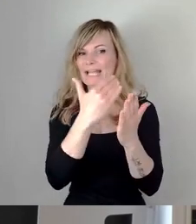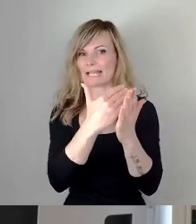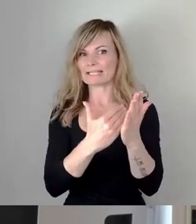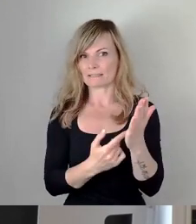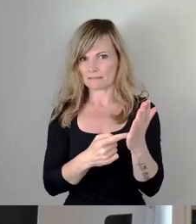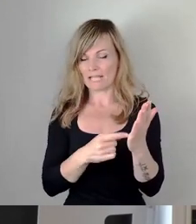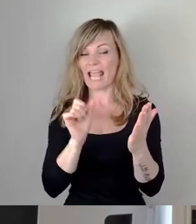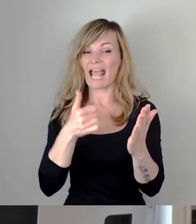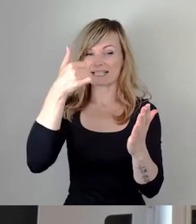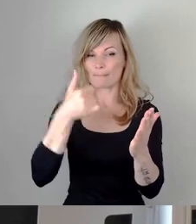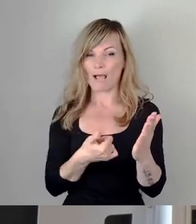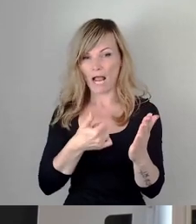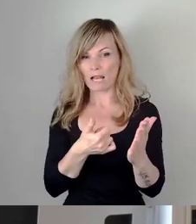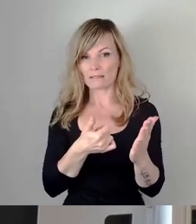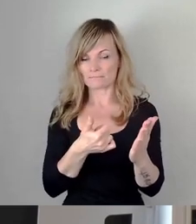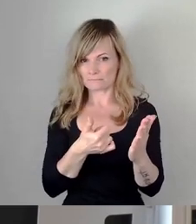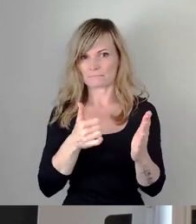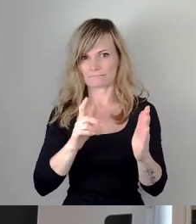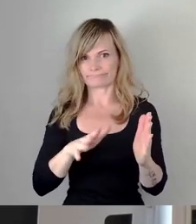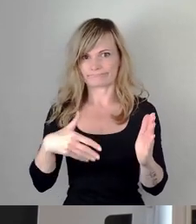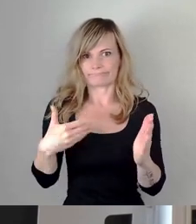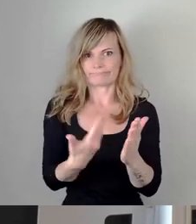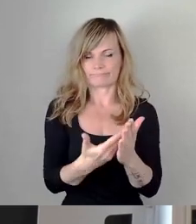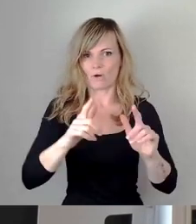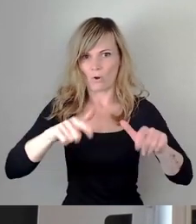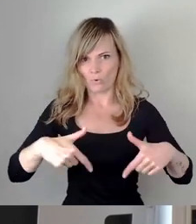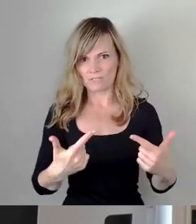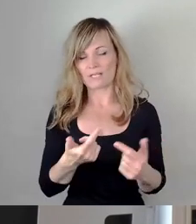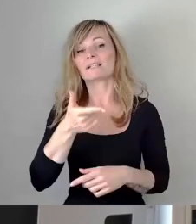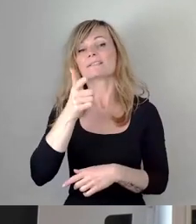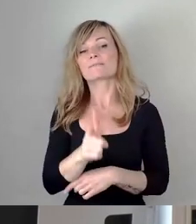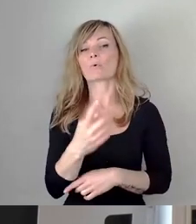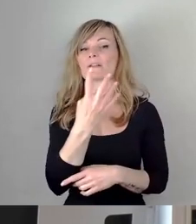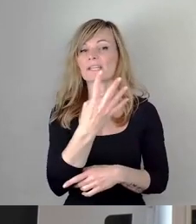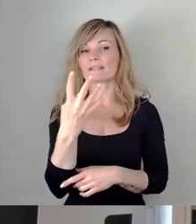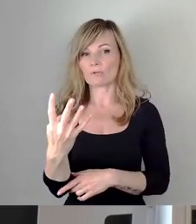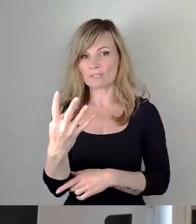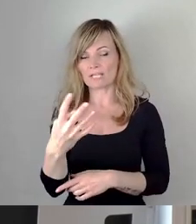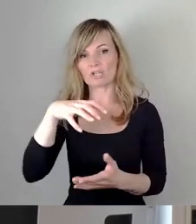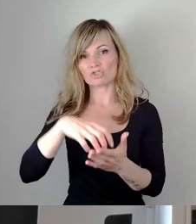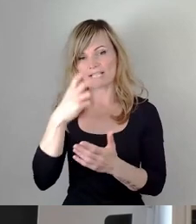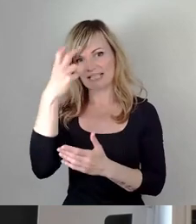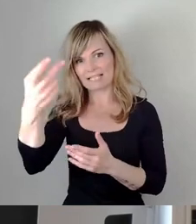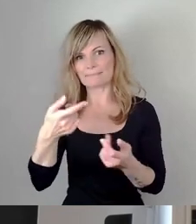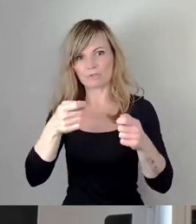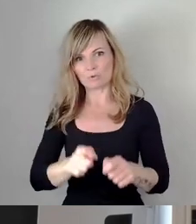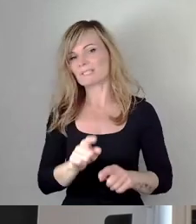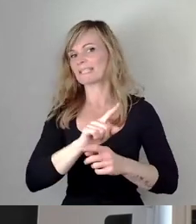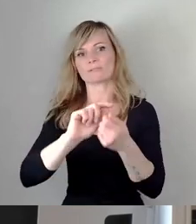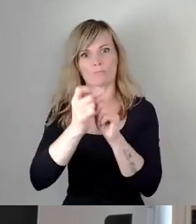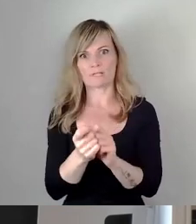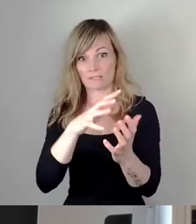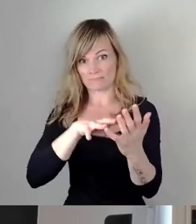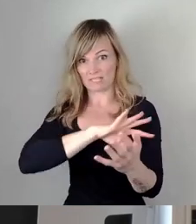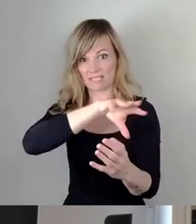da gab es 344 nicht umgesetzte Stadtratsbeschlüsse und im März diesen Jahres